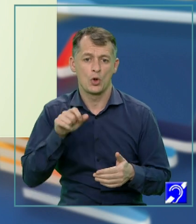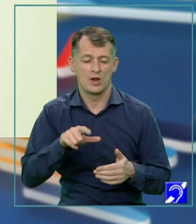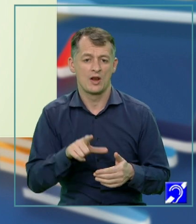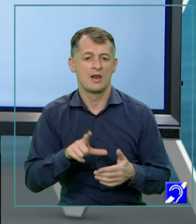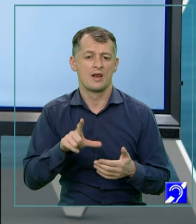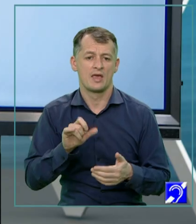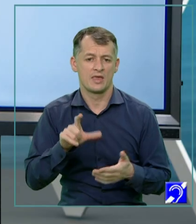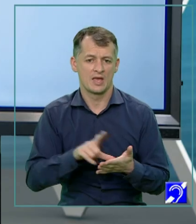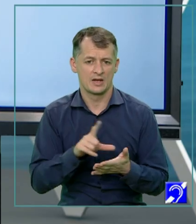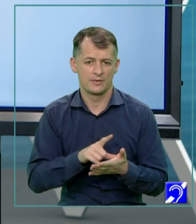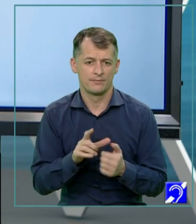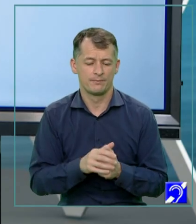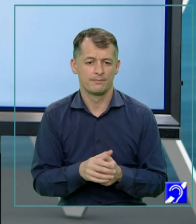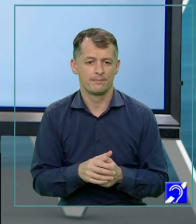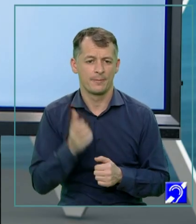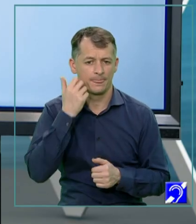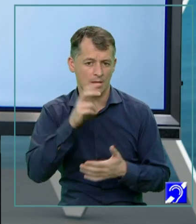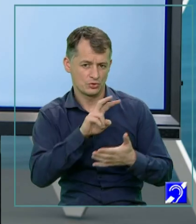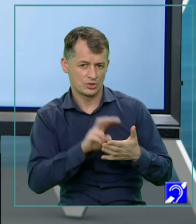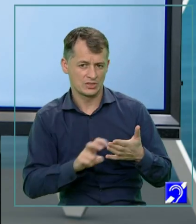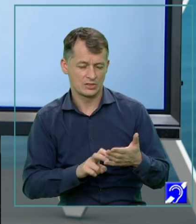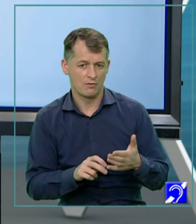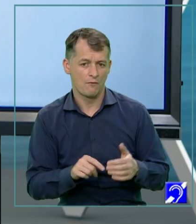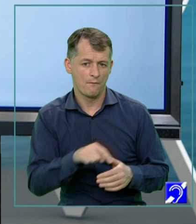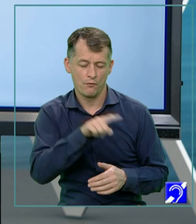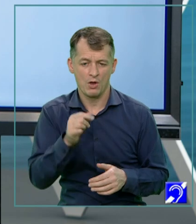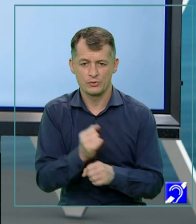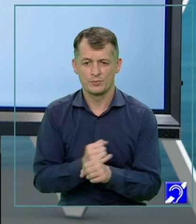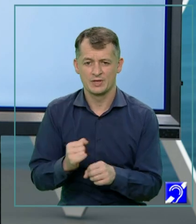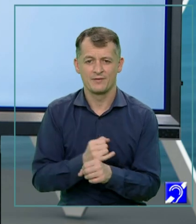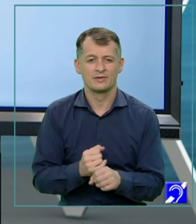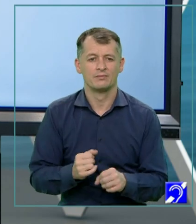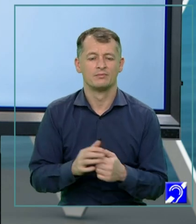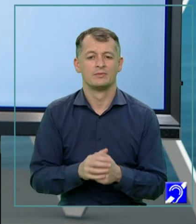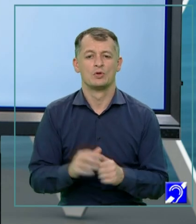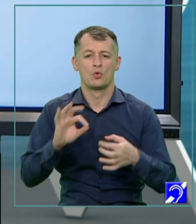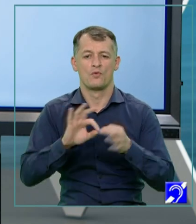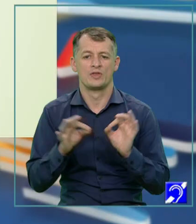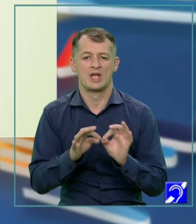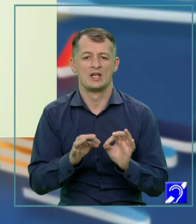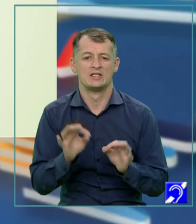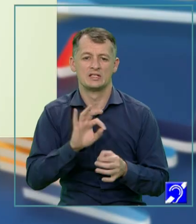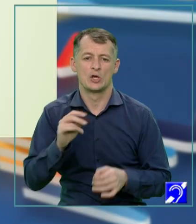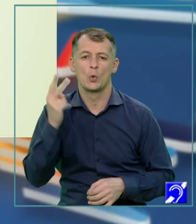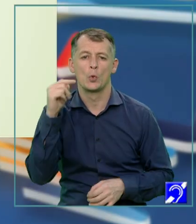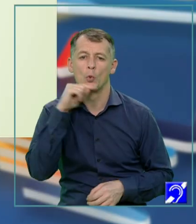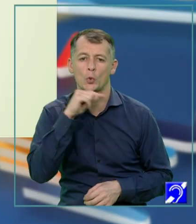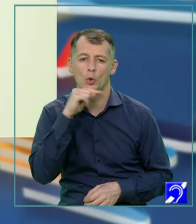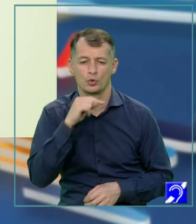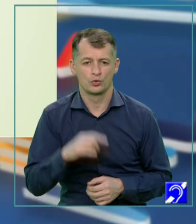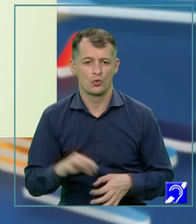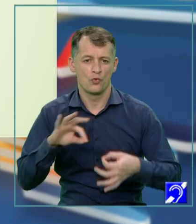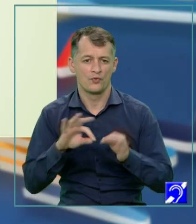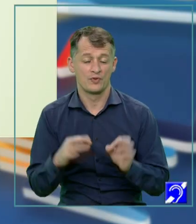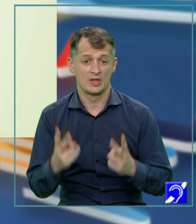textului. La citire, eu am marcat și voi ați observat pe slide-uri cuvintele scrise cu roșu. Deci, cuvintele cheie